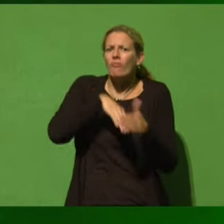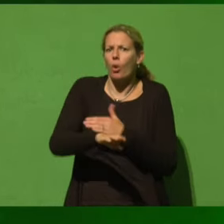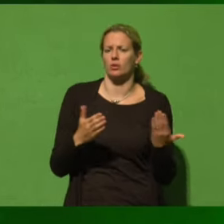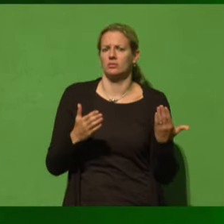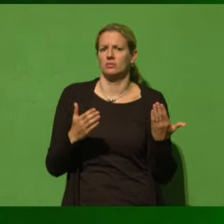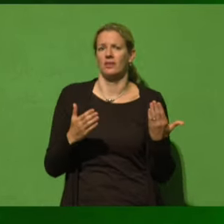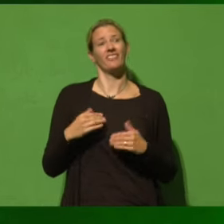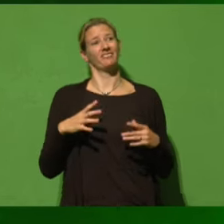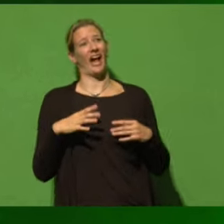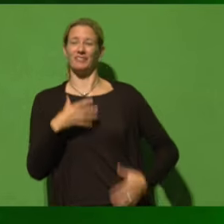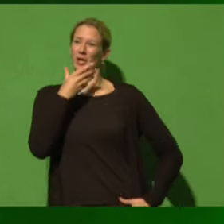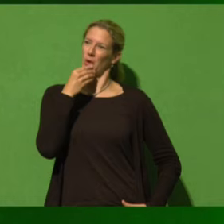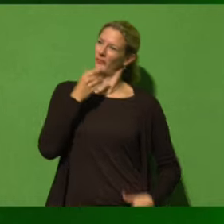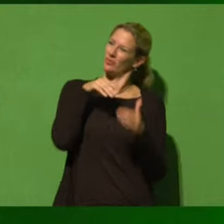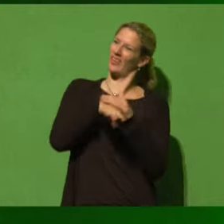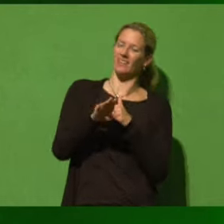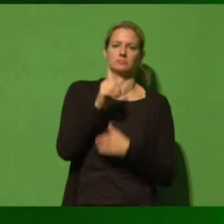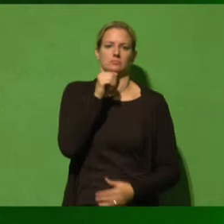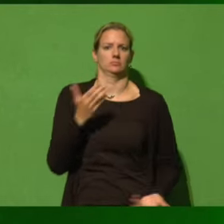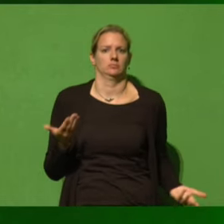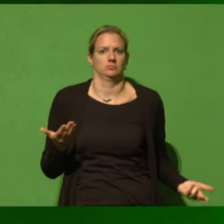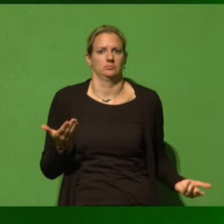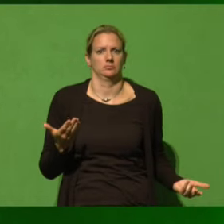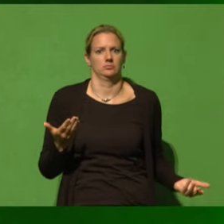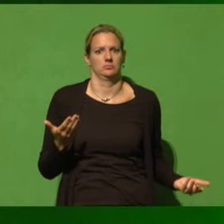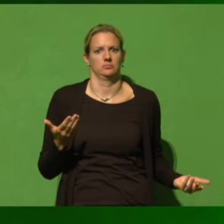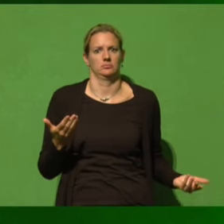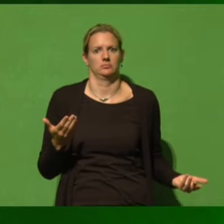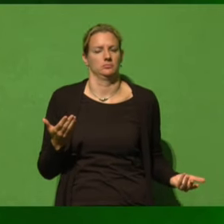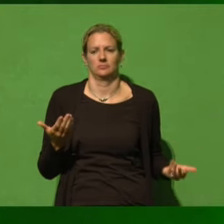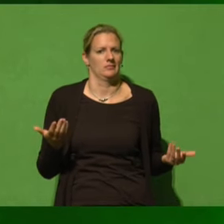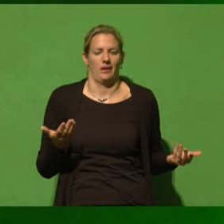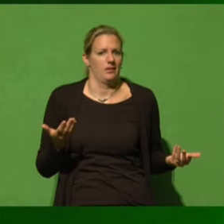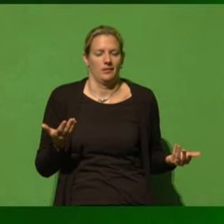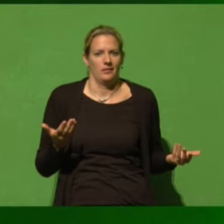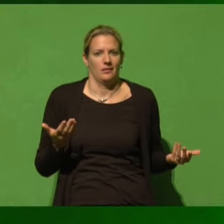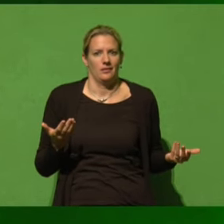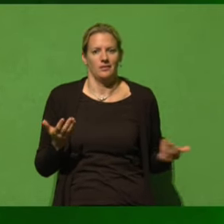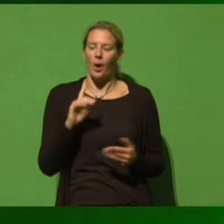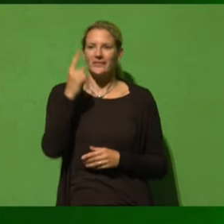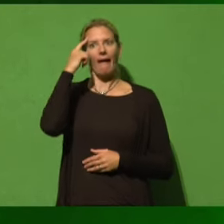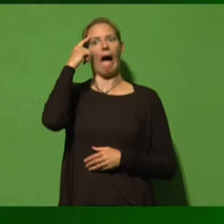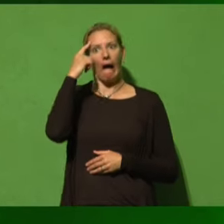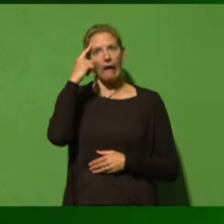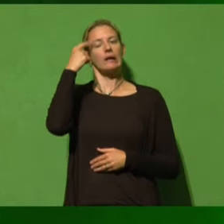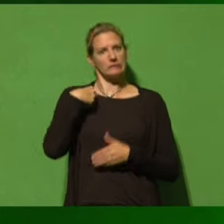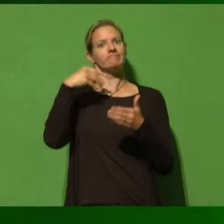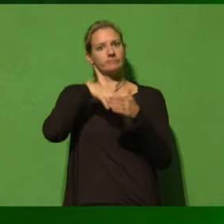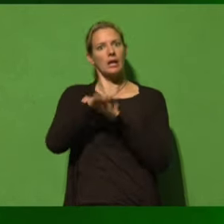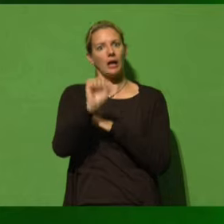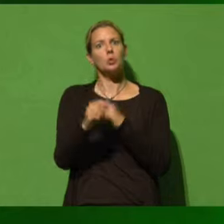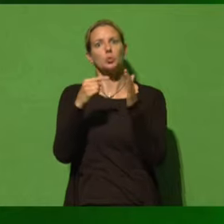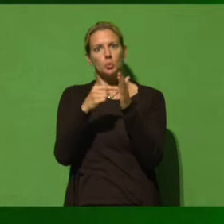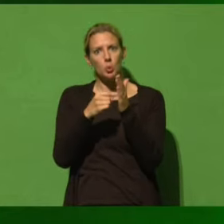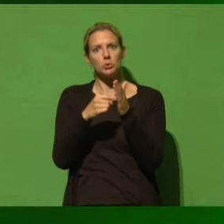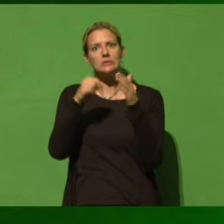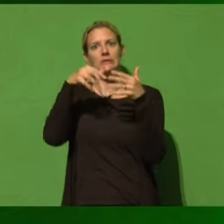die fliehen doch nicht deshalb, die fliehen doch nicht deshalb, weil es eine Seenotrettung gibt, sondern die fliehen deshalb, weil Krieg,